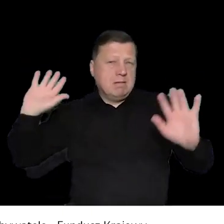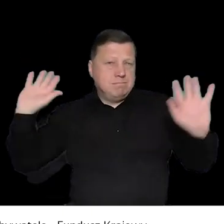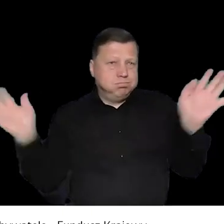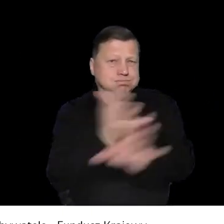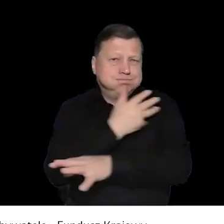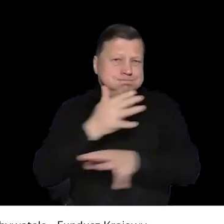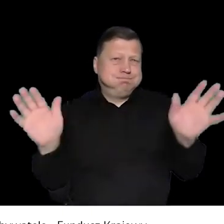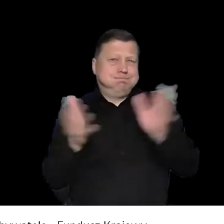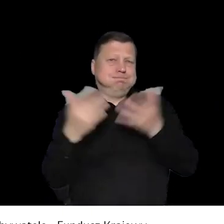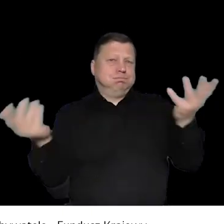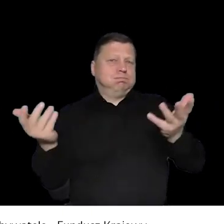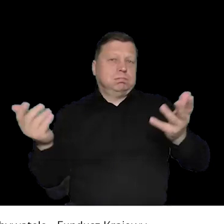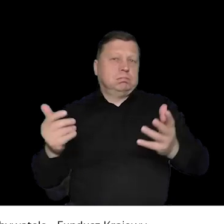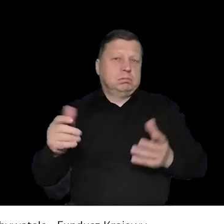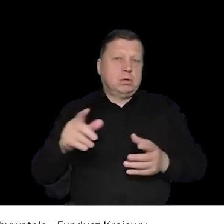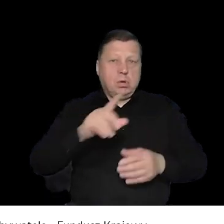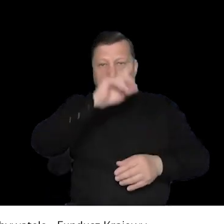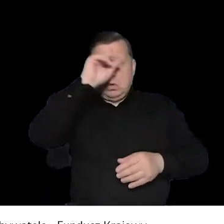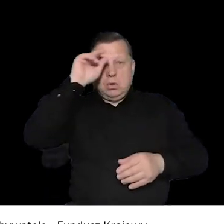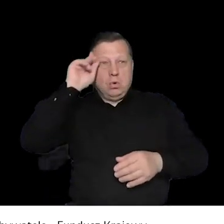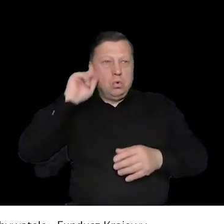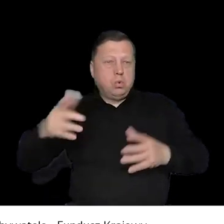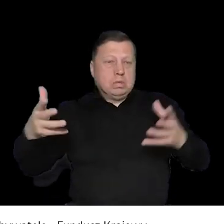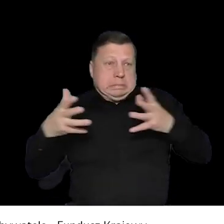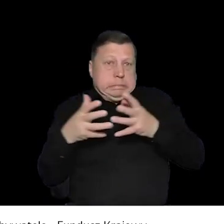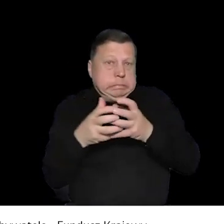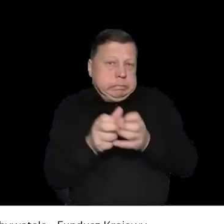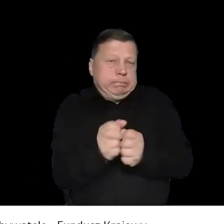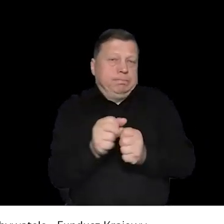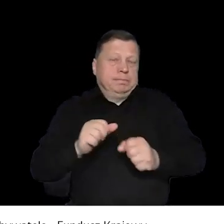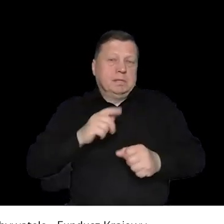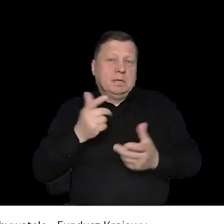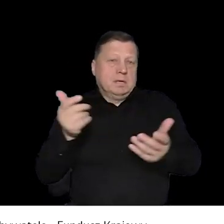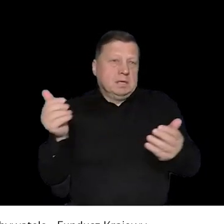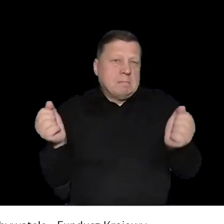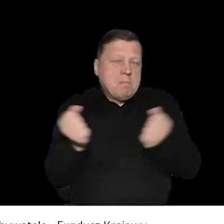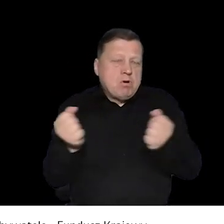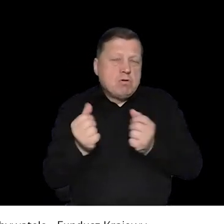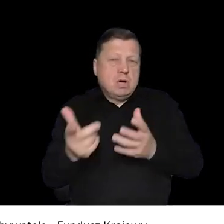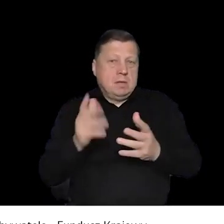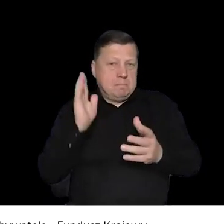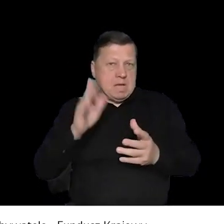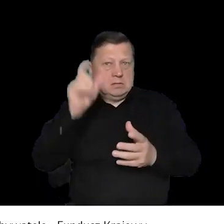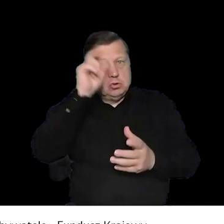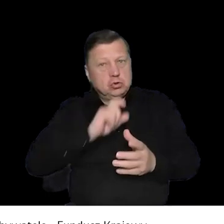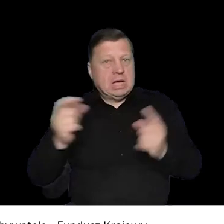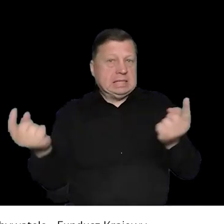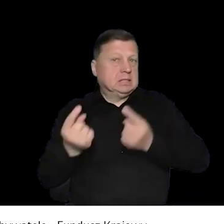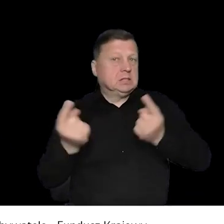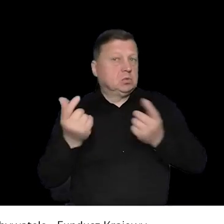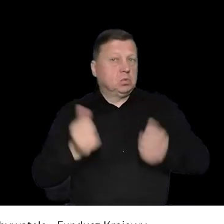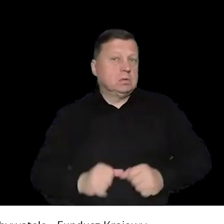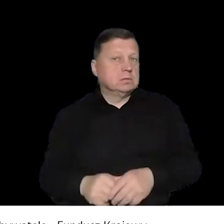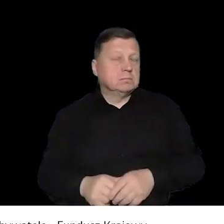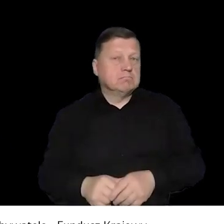jest możliwość taka, że coś na kogoś spadnie, nawałnica, ewentualnie nie wiem, ludzie się zaczynają